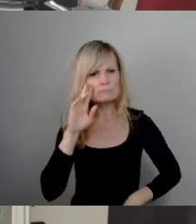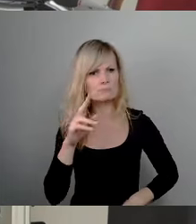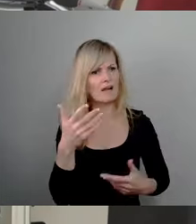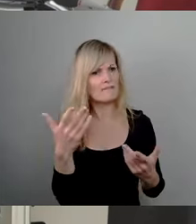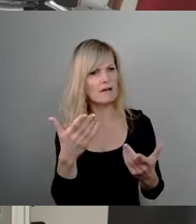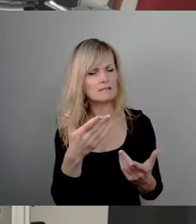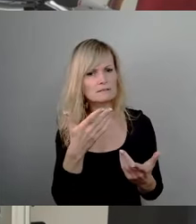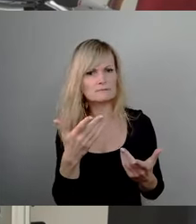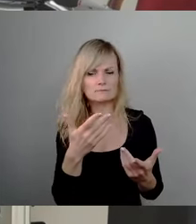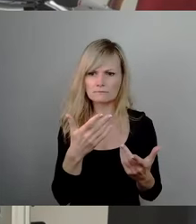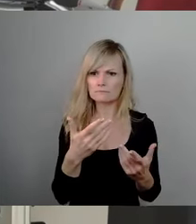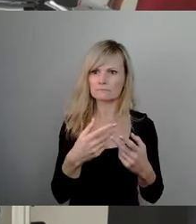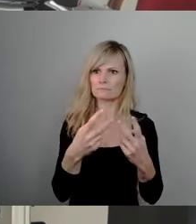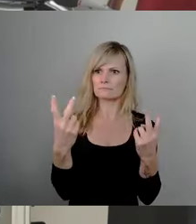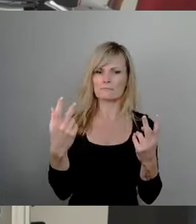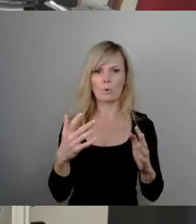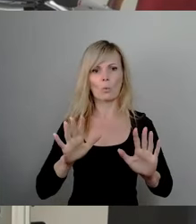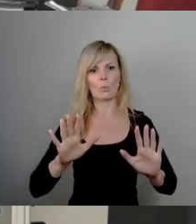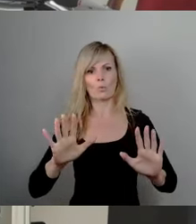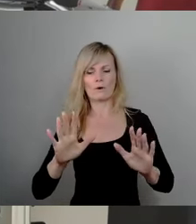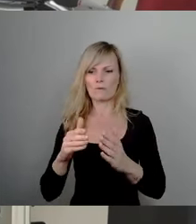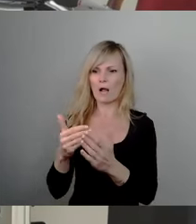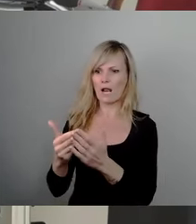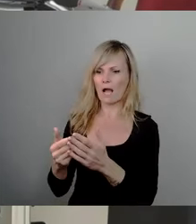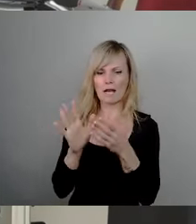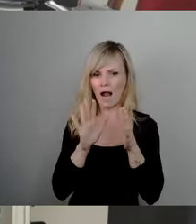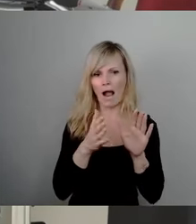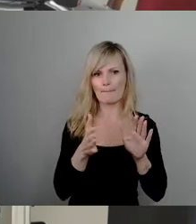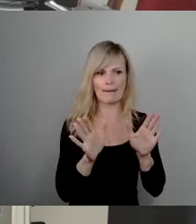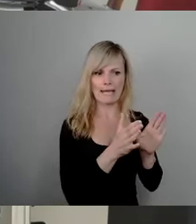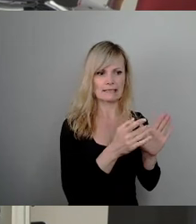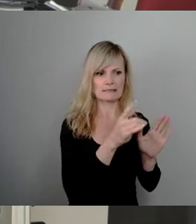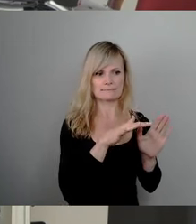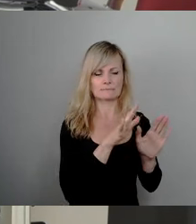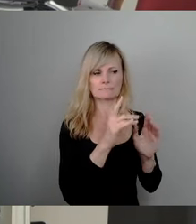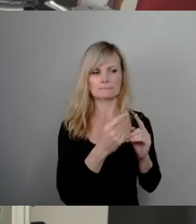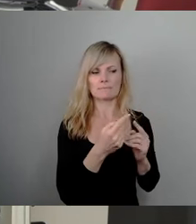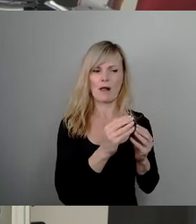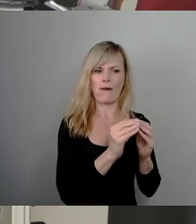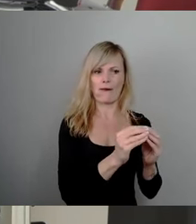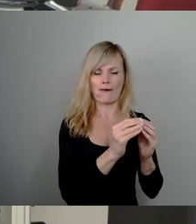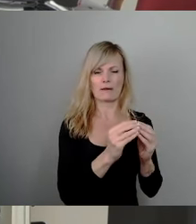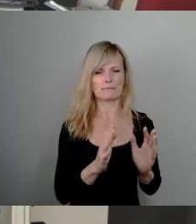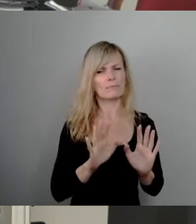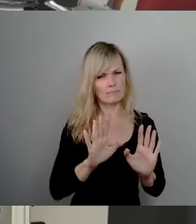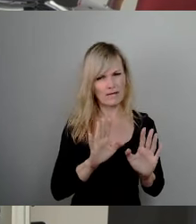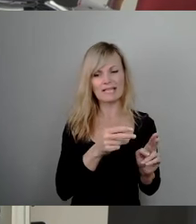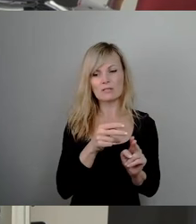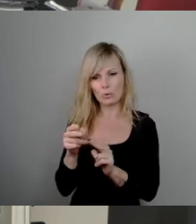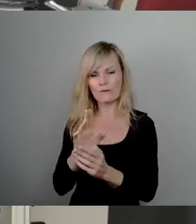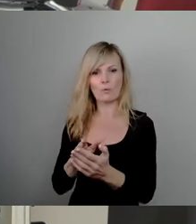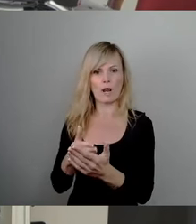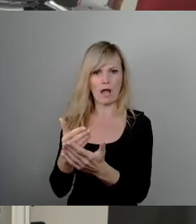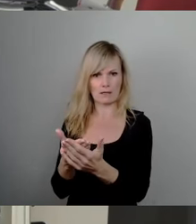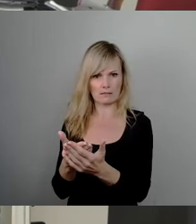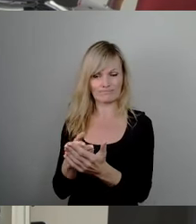von der Vorlage abgelenkt. Noch mal zurück zur Vorlage. Wir bestimmen einen Hebesatz